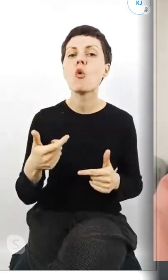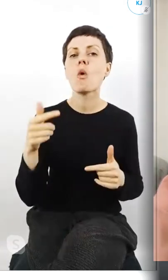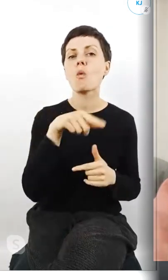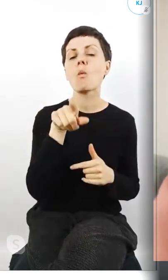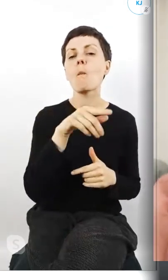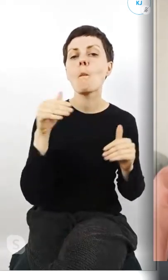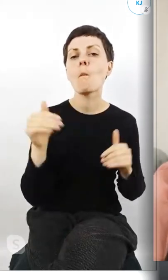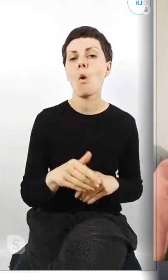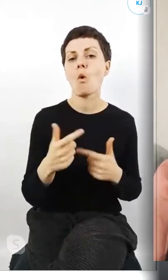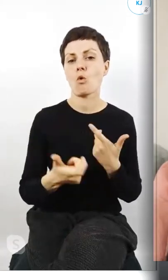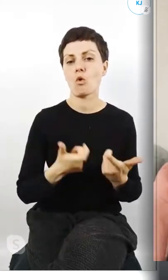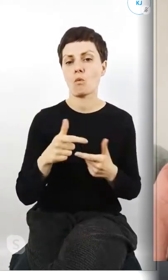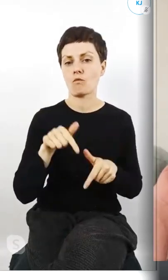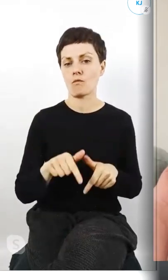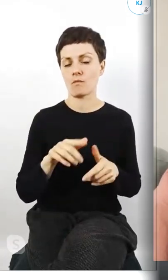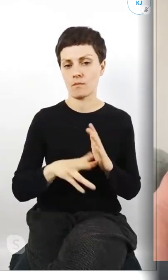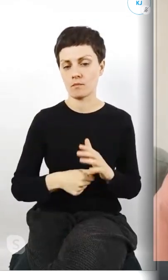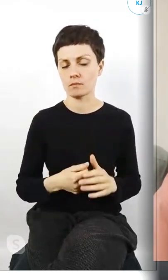przede wszystkim